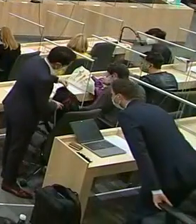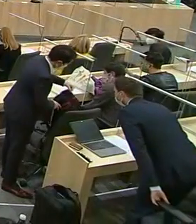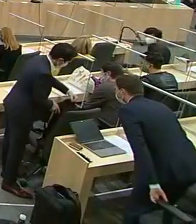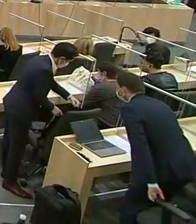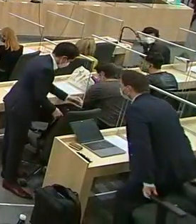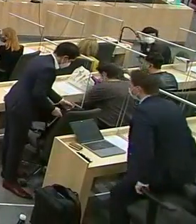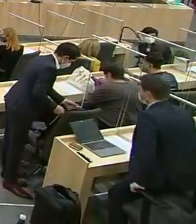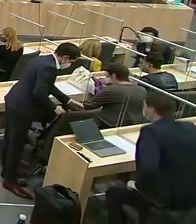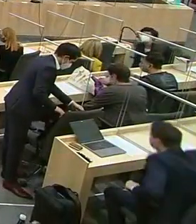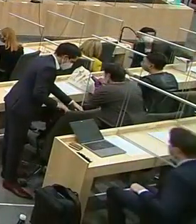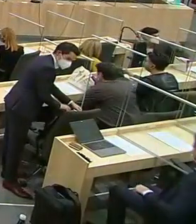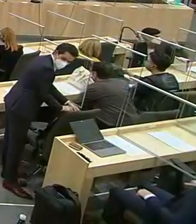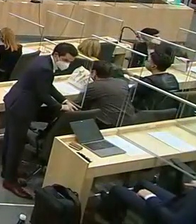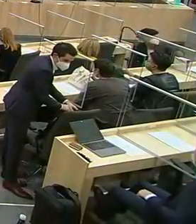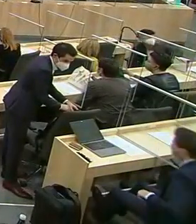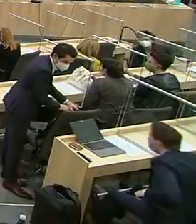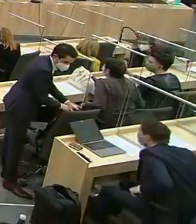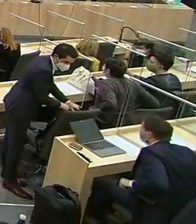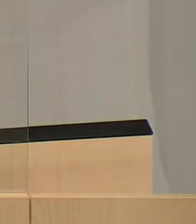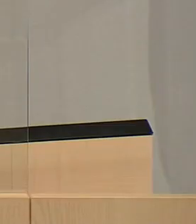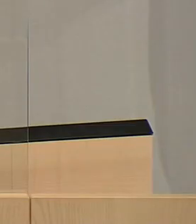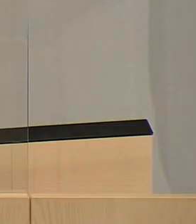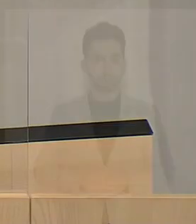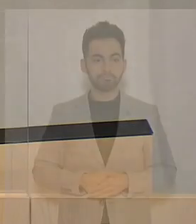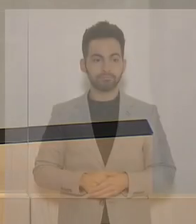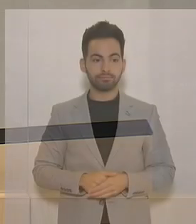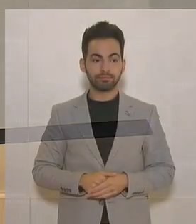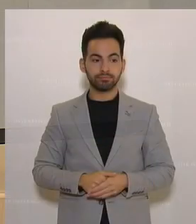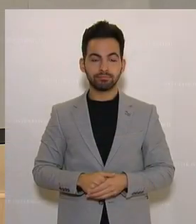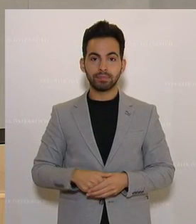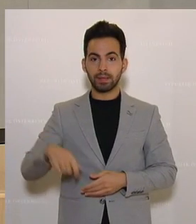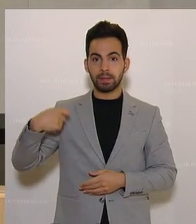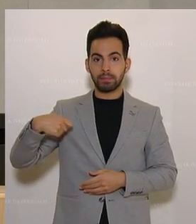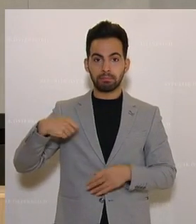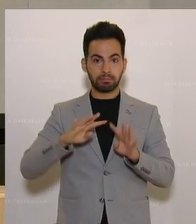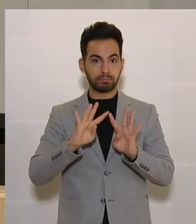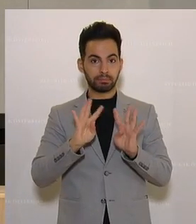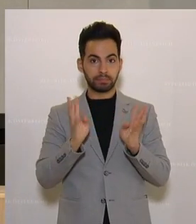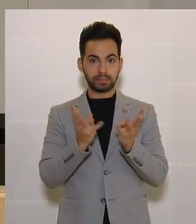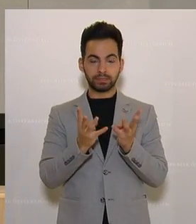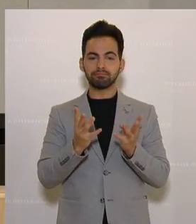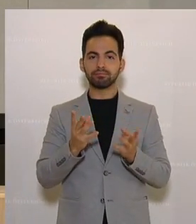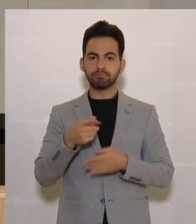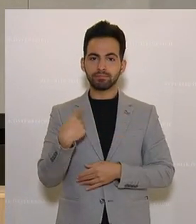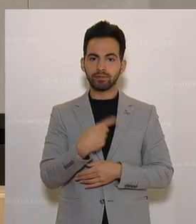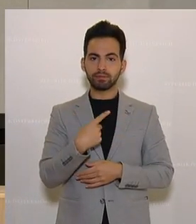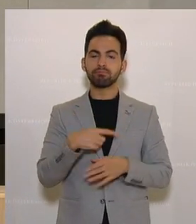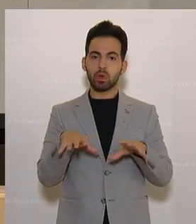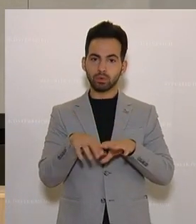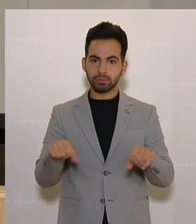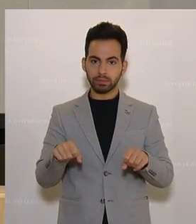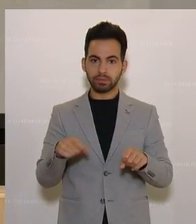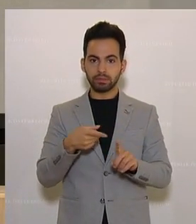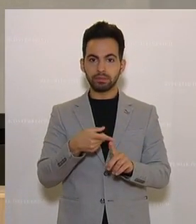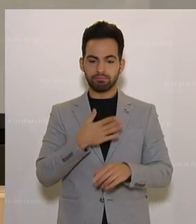Diese Sitzung letzten Endes heute abhalten. Wir haben uns in der Präsidiale darauf geeinigt, den